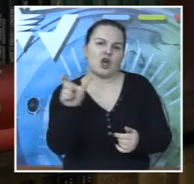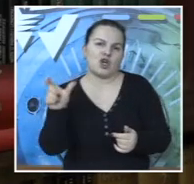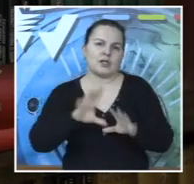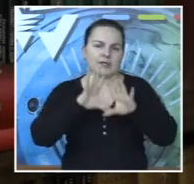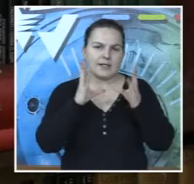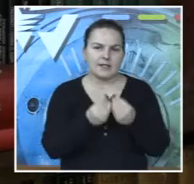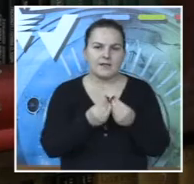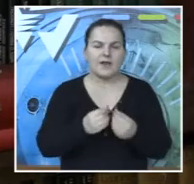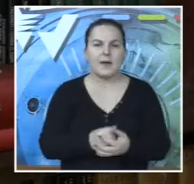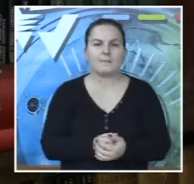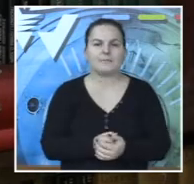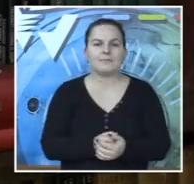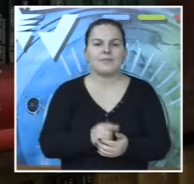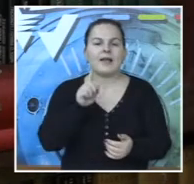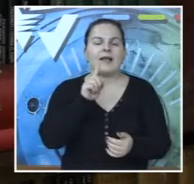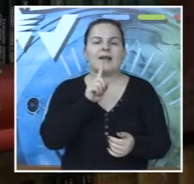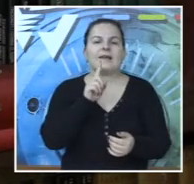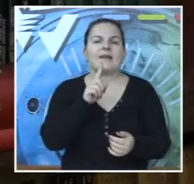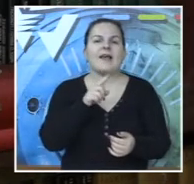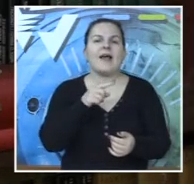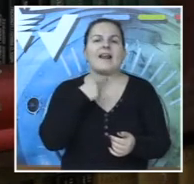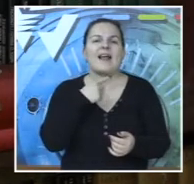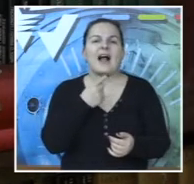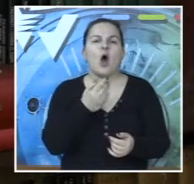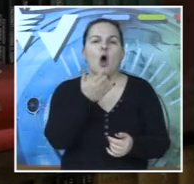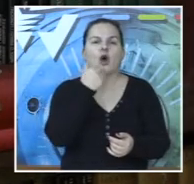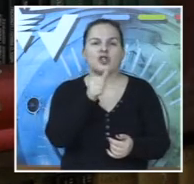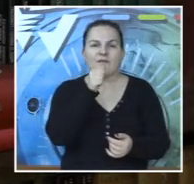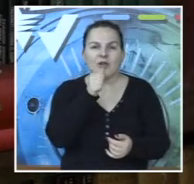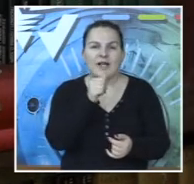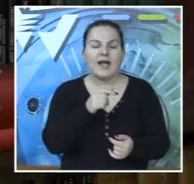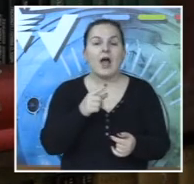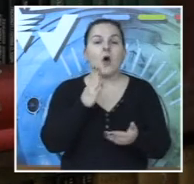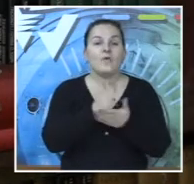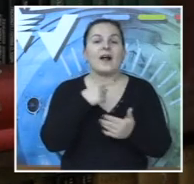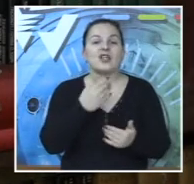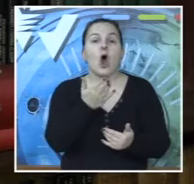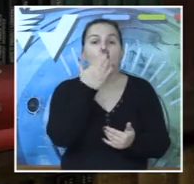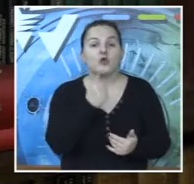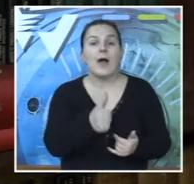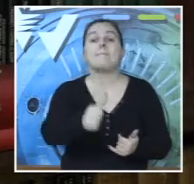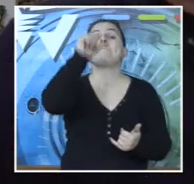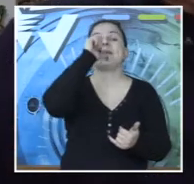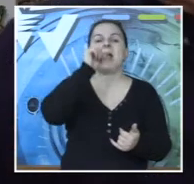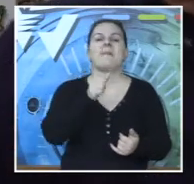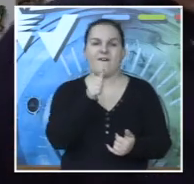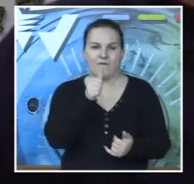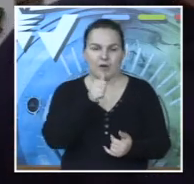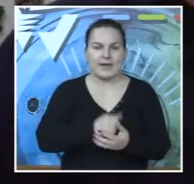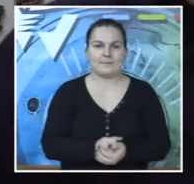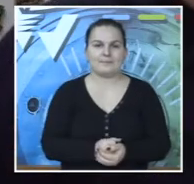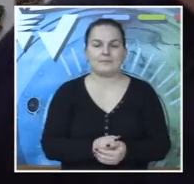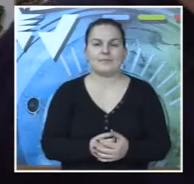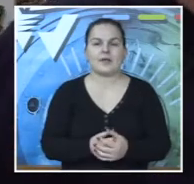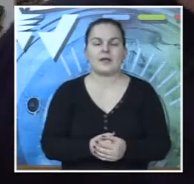rečenice. Znači, ovaj, nije nikad rekao oće vode, nego je rekao hoću da pijem vode. Mi smo se vrlo